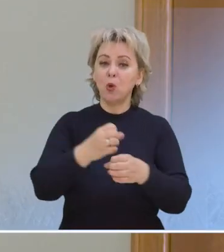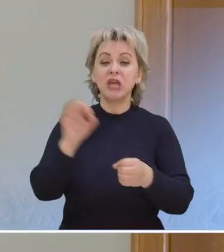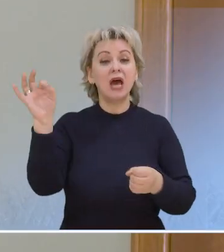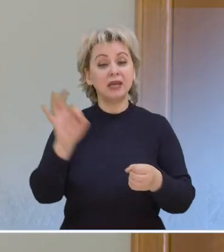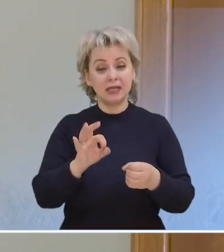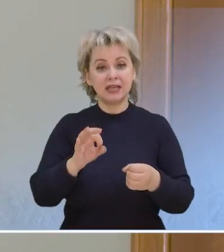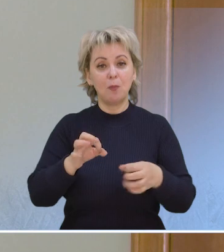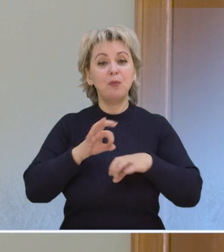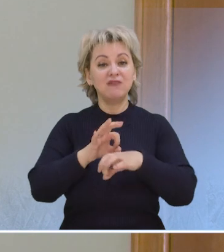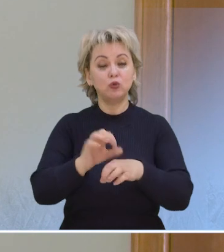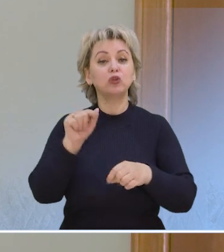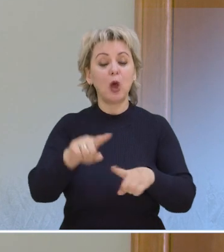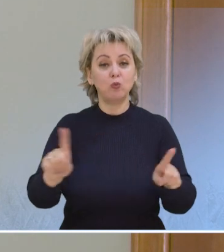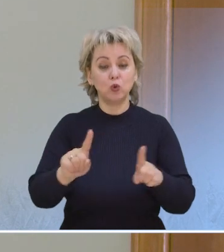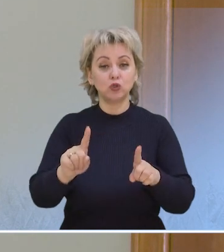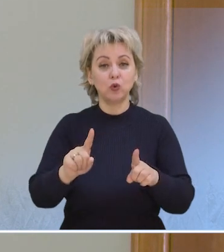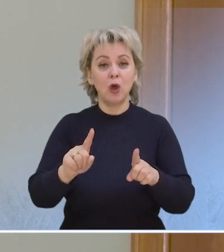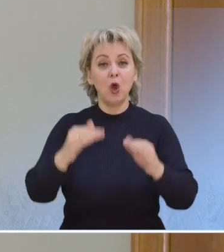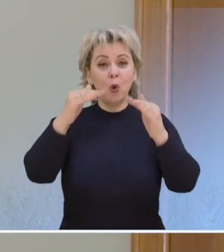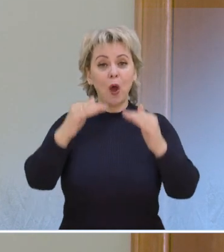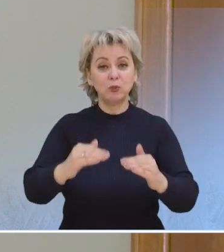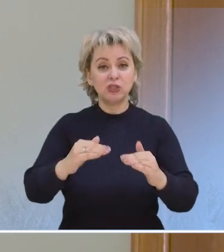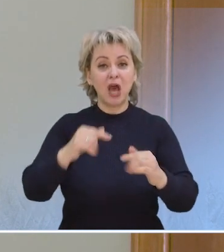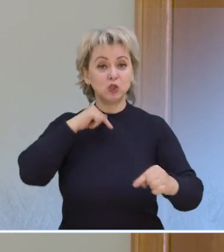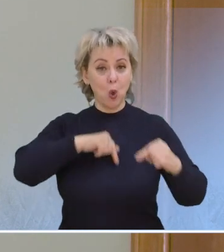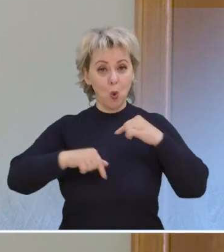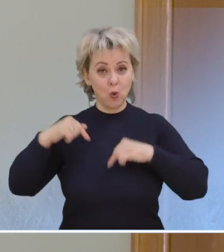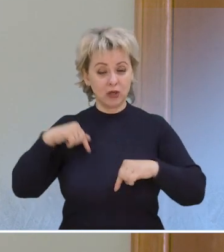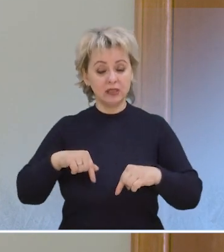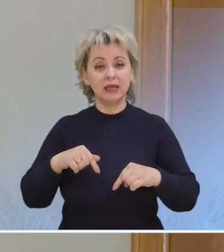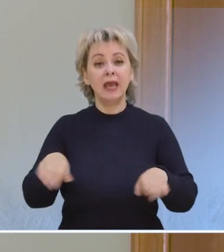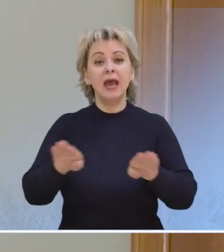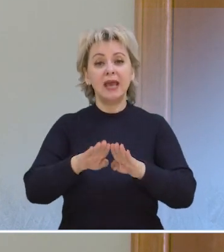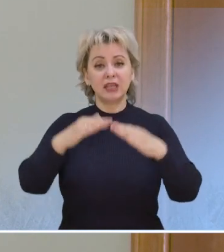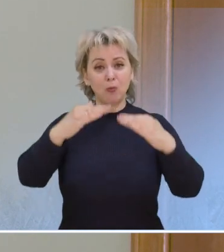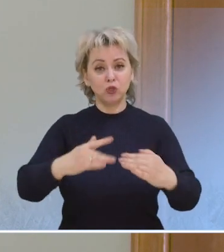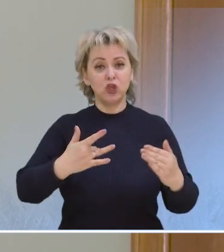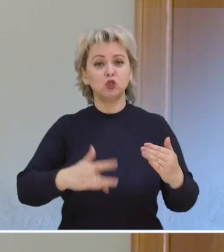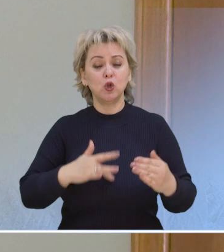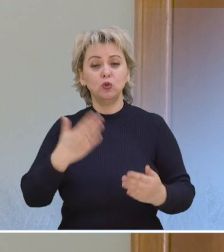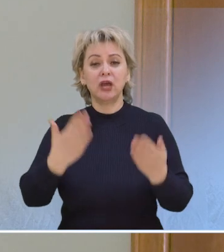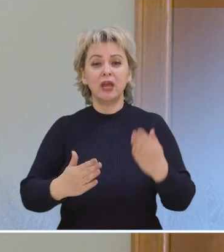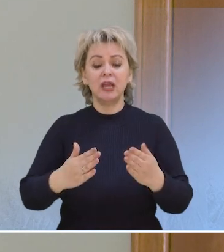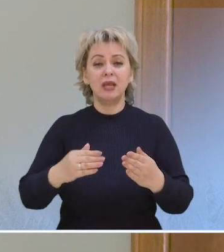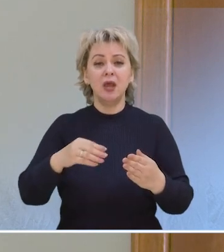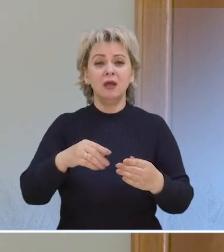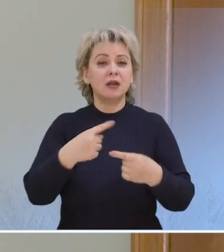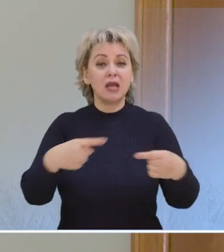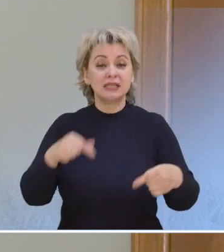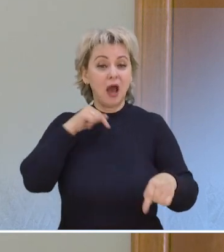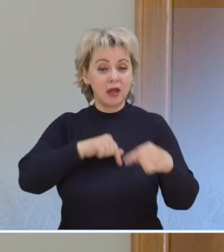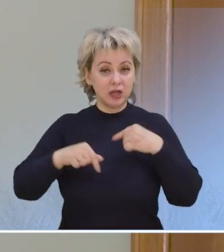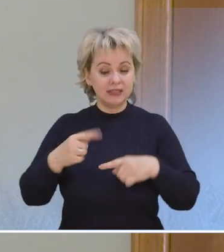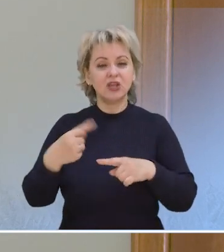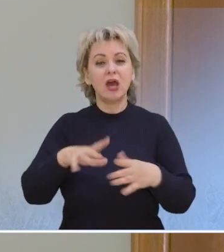похудания резкие приведут к тому, что опускаются органы на так называемый гастроптоз, то есть опущение желудка, либо колоноптоз,